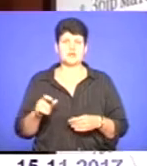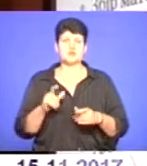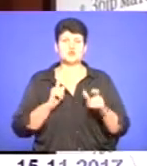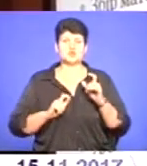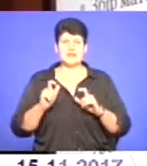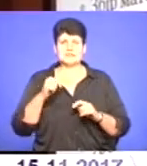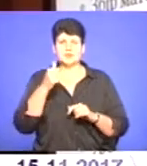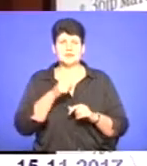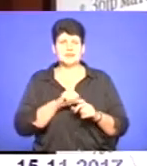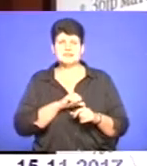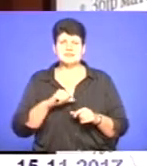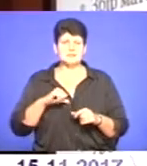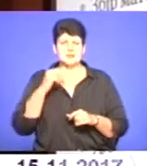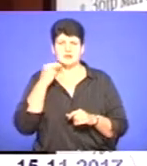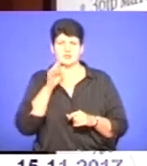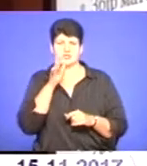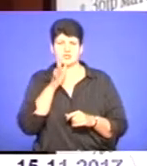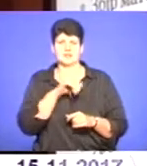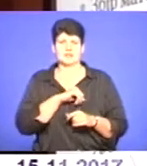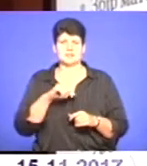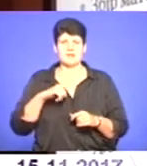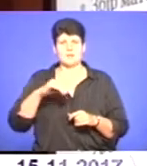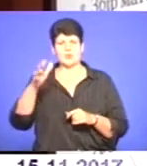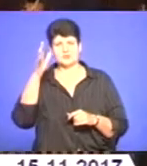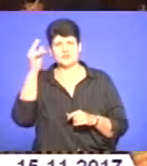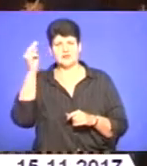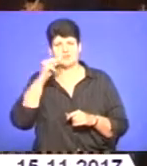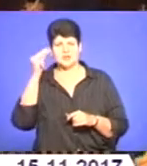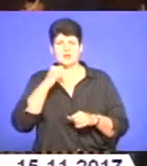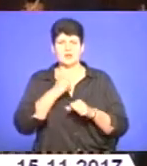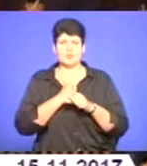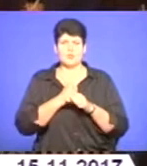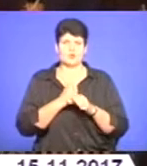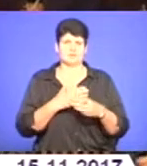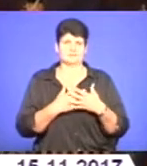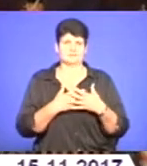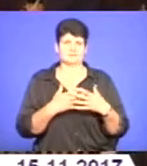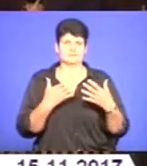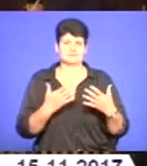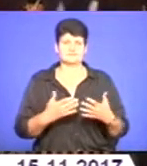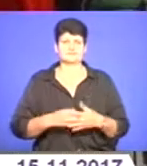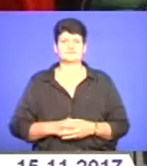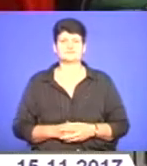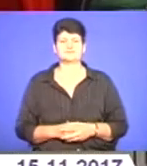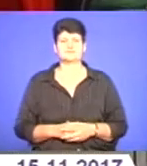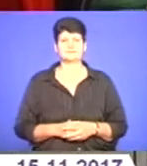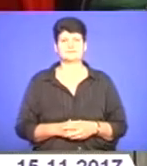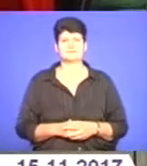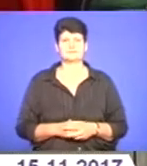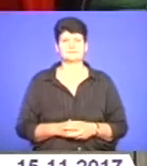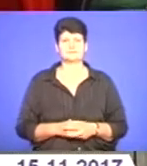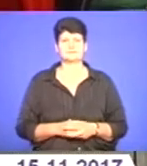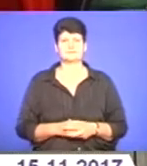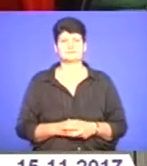студентські роки – найкращий час для самореалізації, самоосвіти та для роботи в громадському секторі. Ірина Терлюк, Юрій Багрій, Вісті